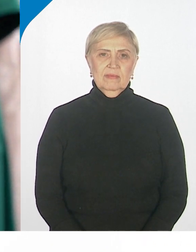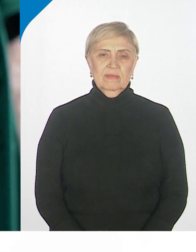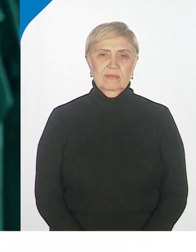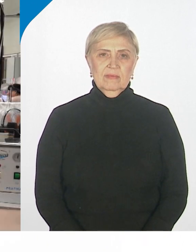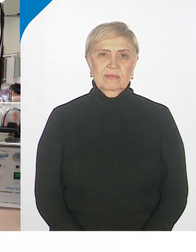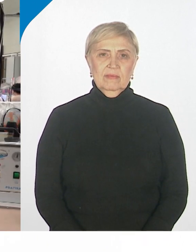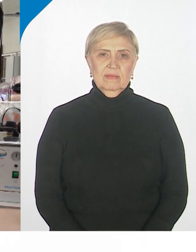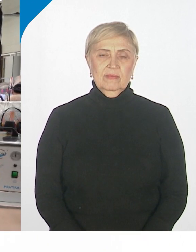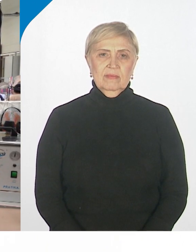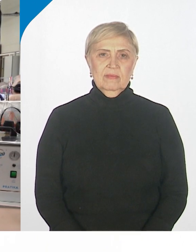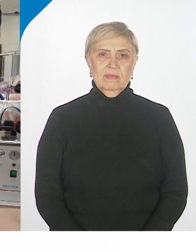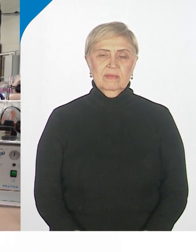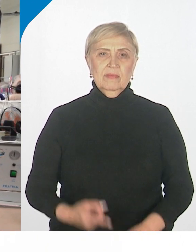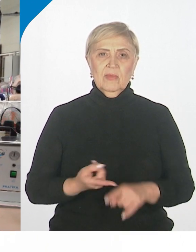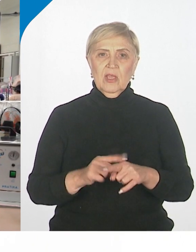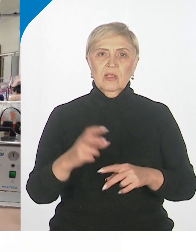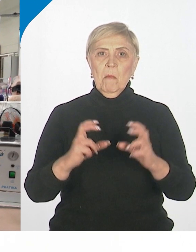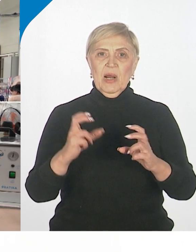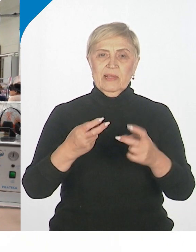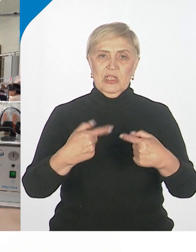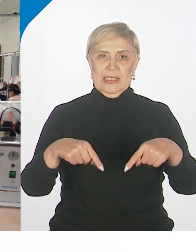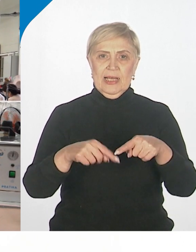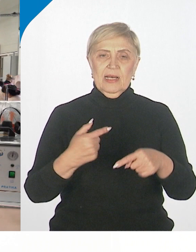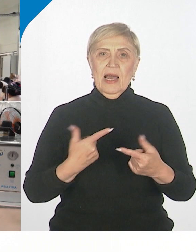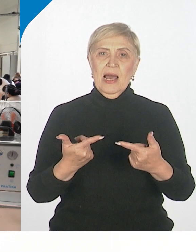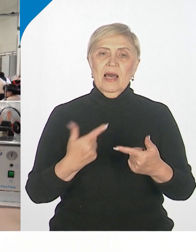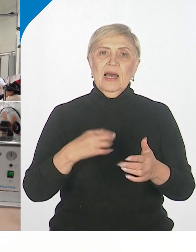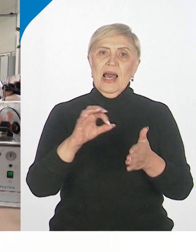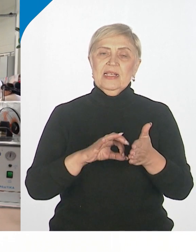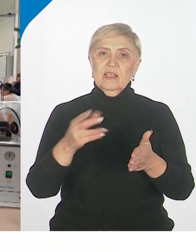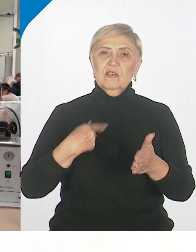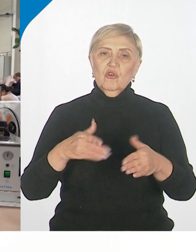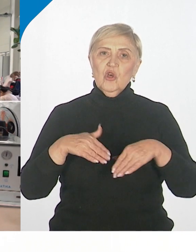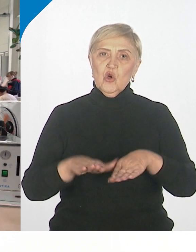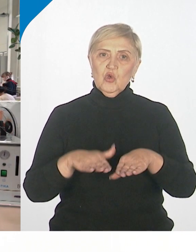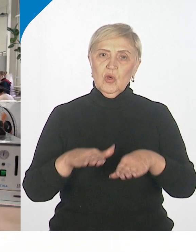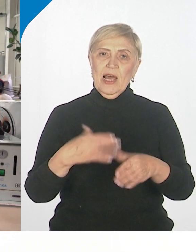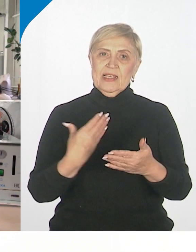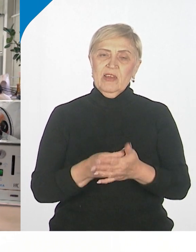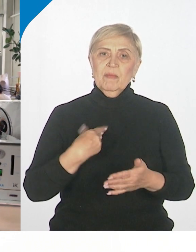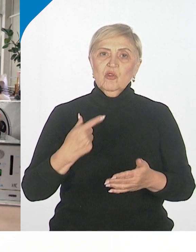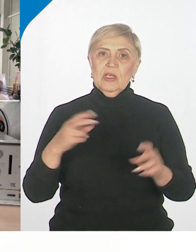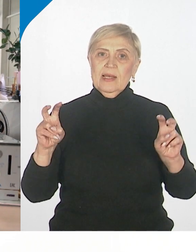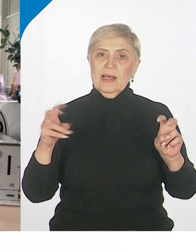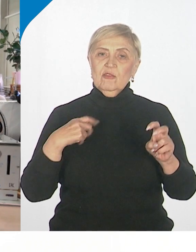это производственный цех здесь отшивает портными за своими золотыми руками